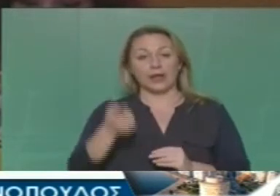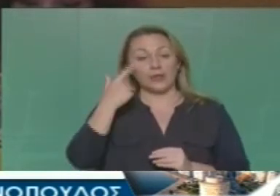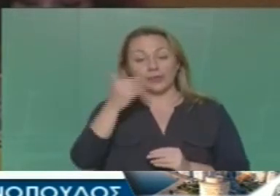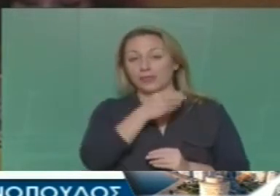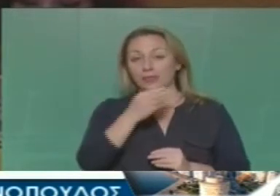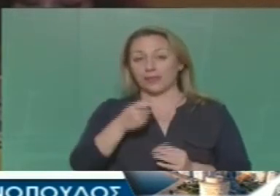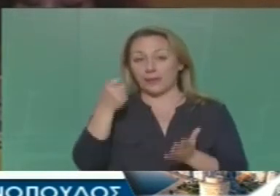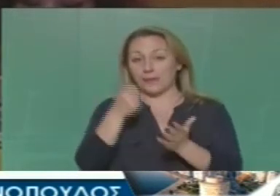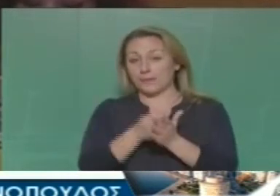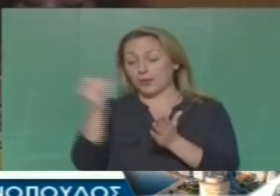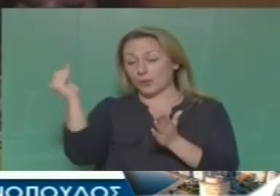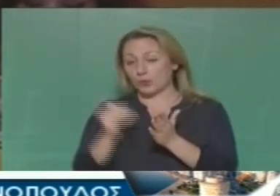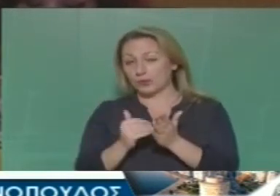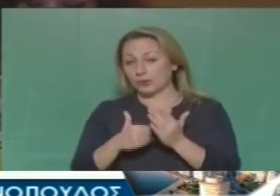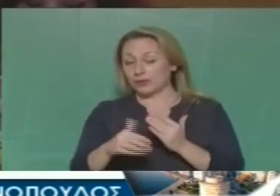που έγιναν προχθές.